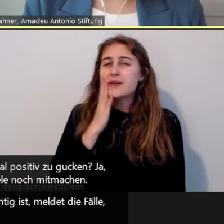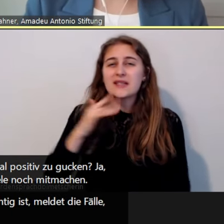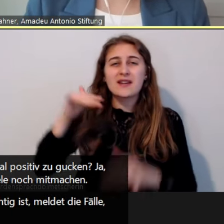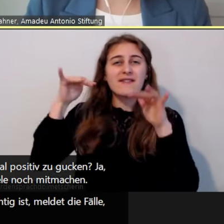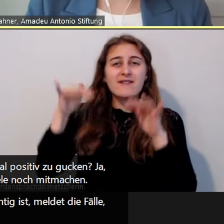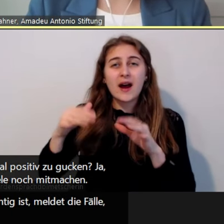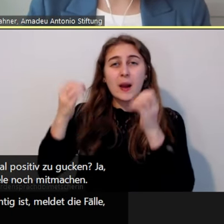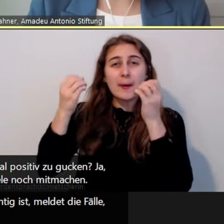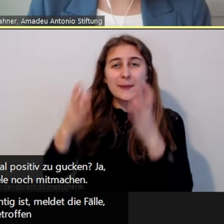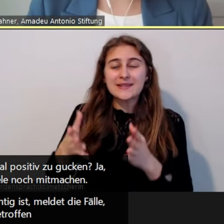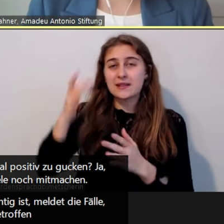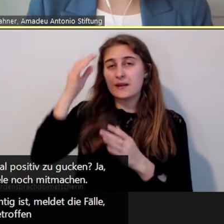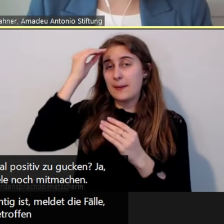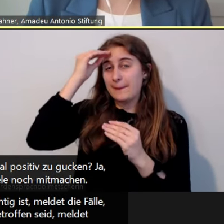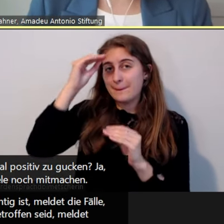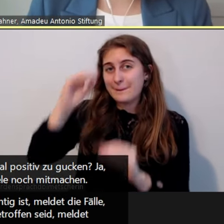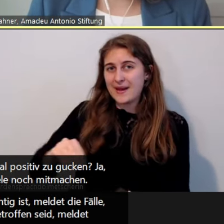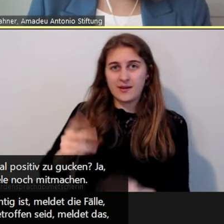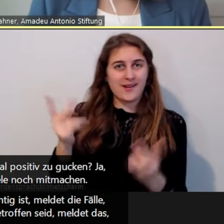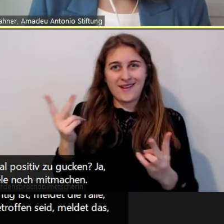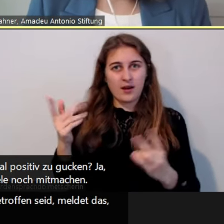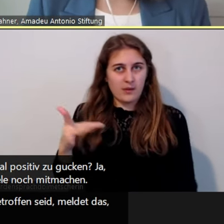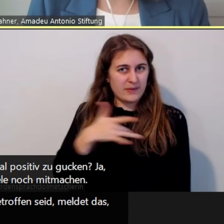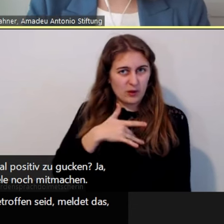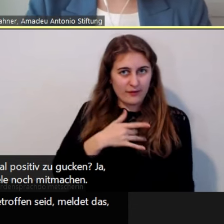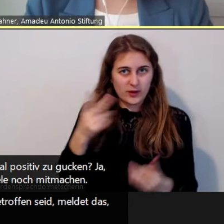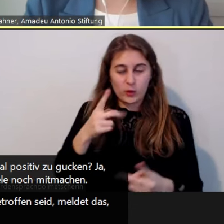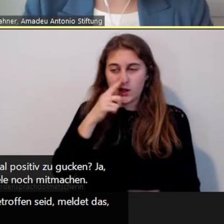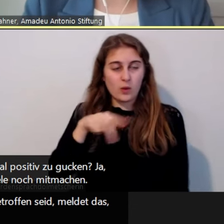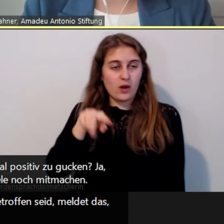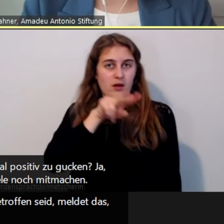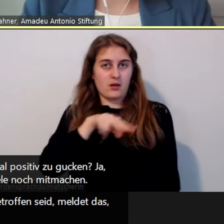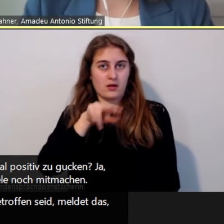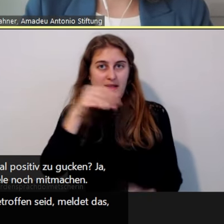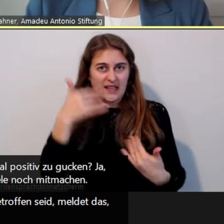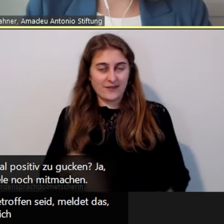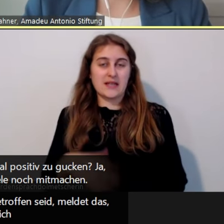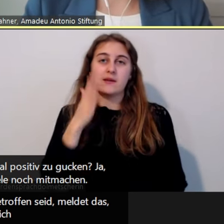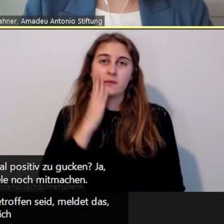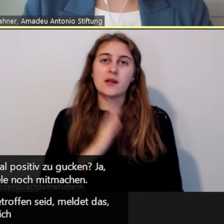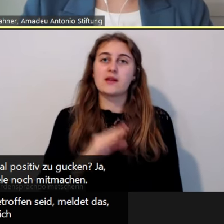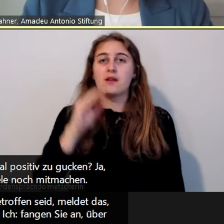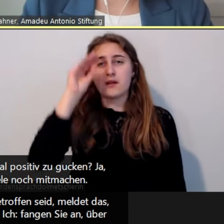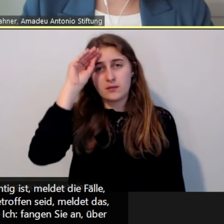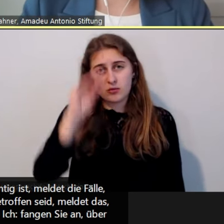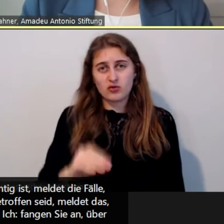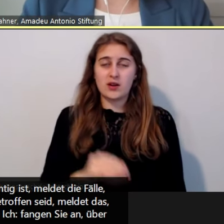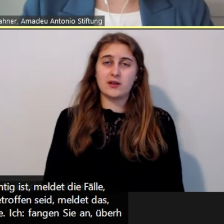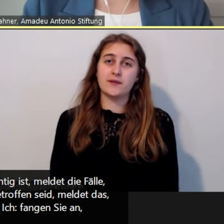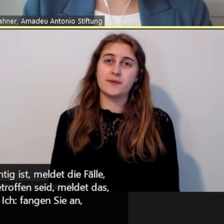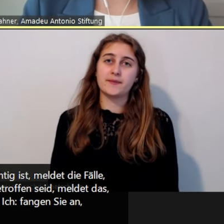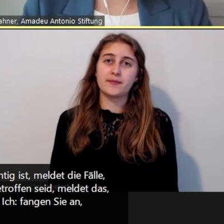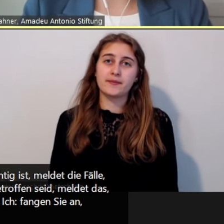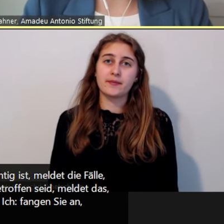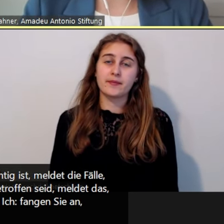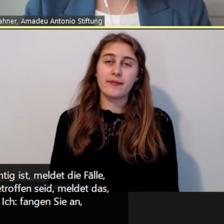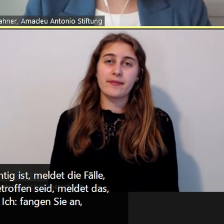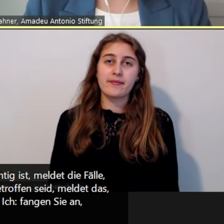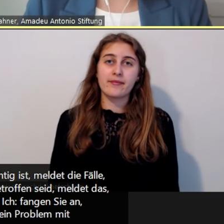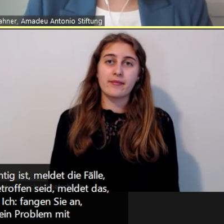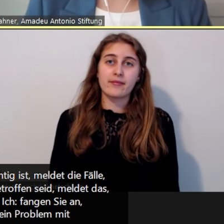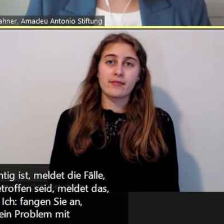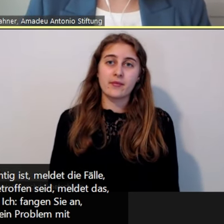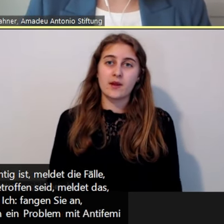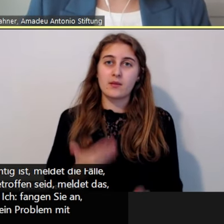oder selbst betroffen seid, meldet das, weil nur mit, die Deutschen sind statistikhörig, fangen sie an, überhaupt darüber nachzudenken, oh, wir haben ein Problem mit